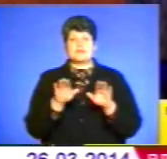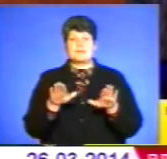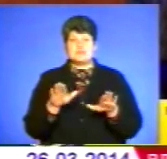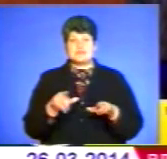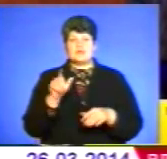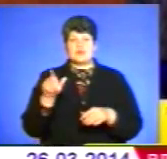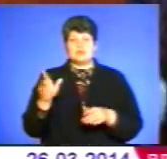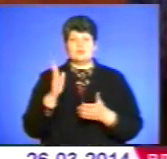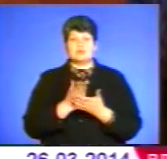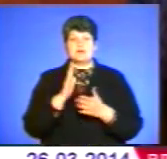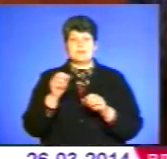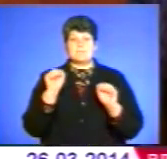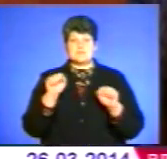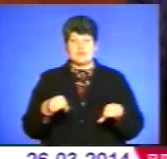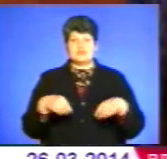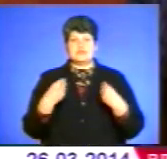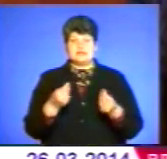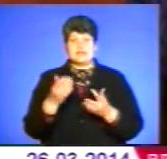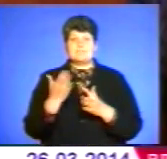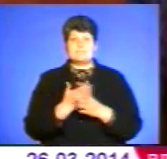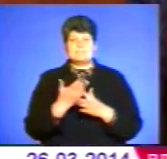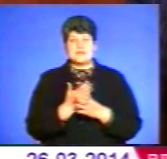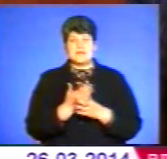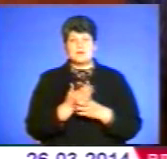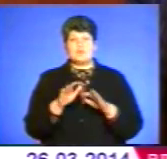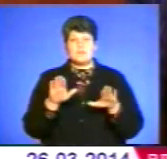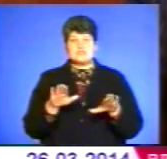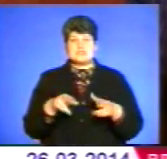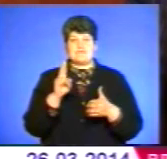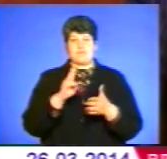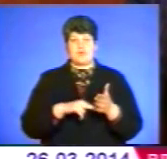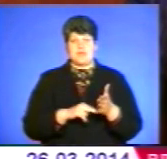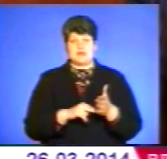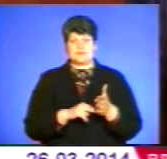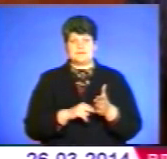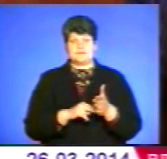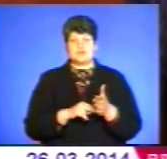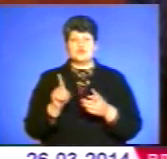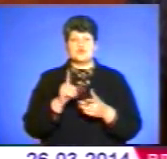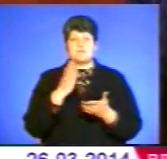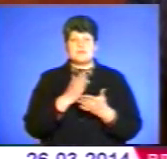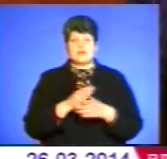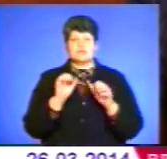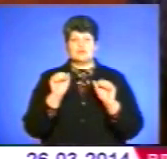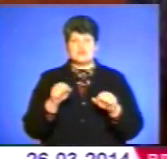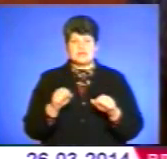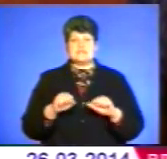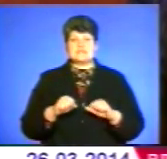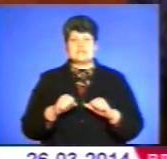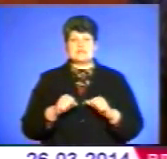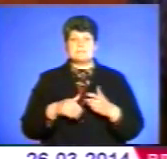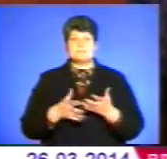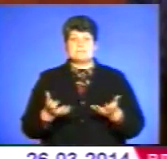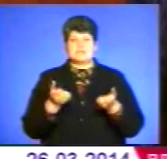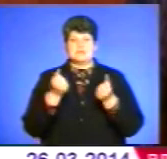громади будуть мати право надавати певні пільги по місцевих податках, тому що мати можливість стимулювати роздок підприємства,